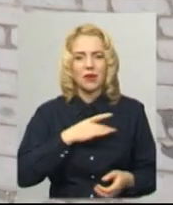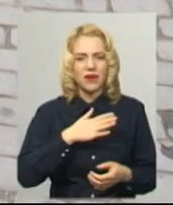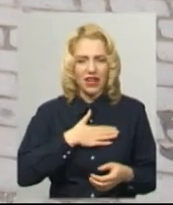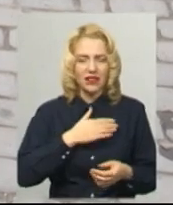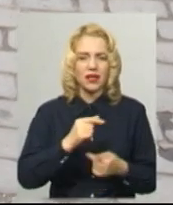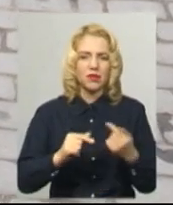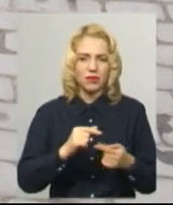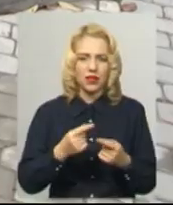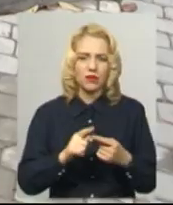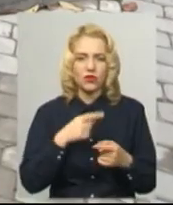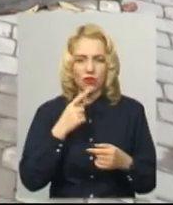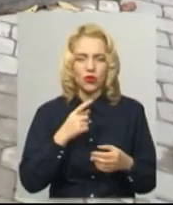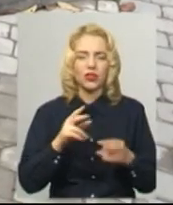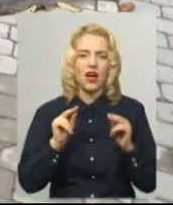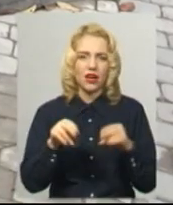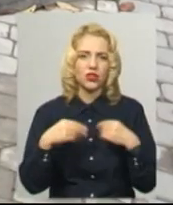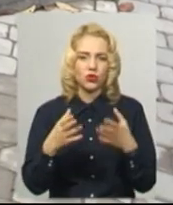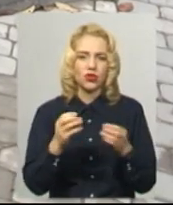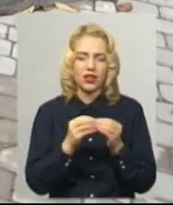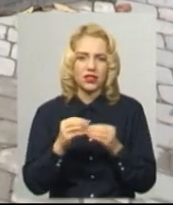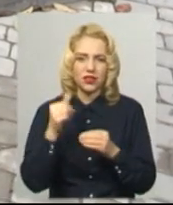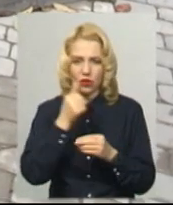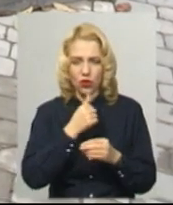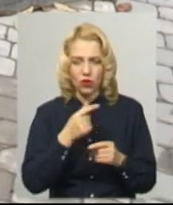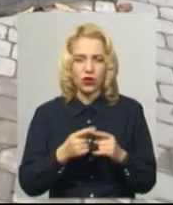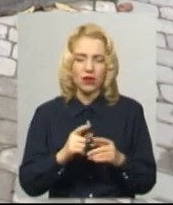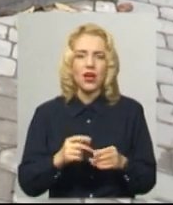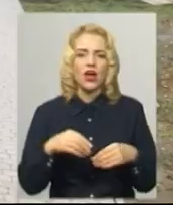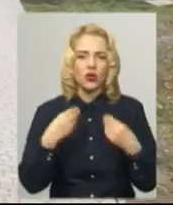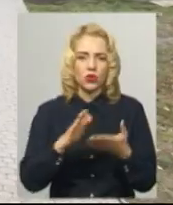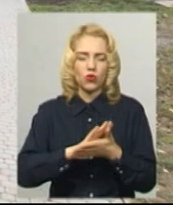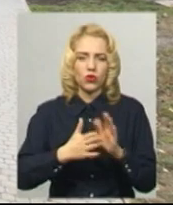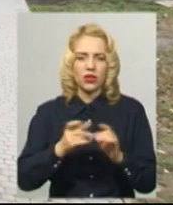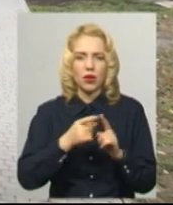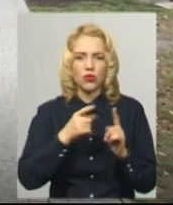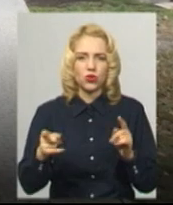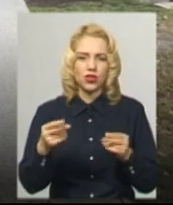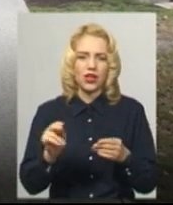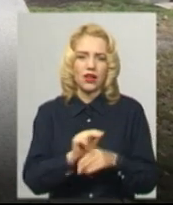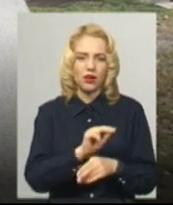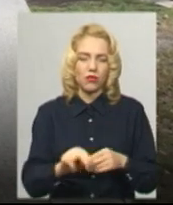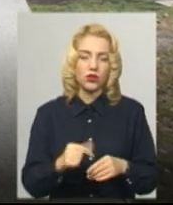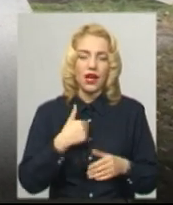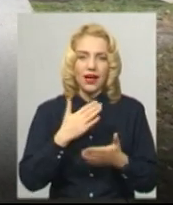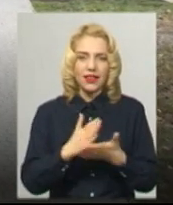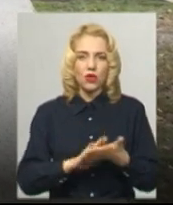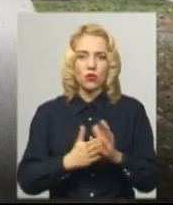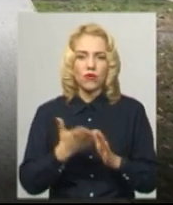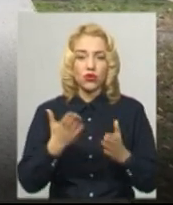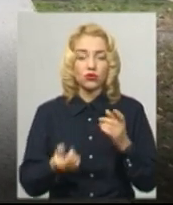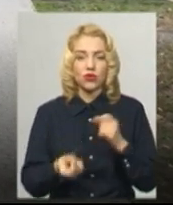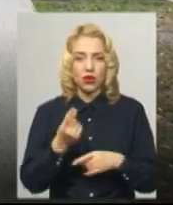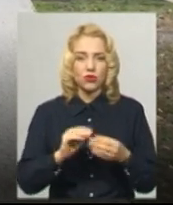надає гарантію на свою продукцію на десятиліття та уклав угоду на поточні ремонти вулиці. В нас є домовленості, що якщо виникають